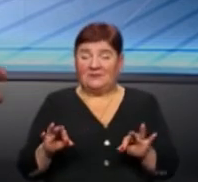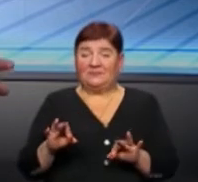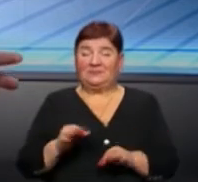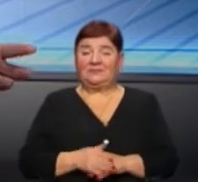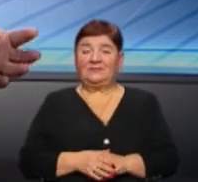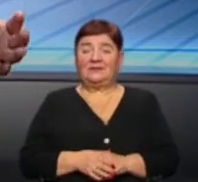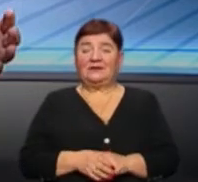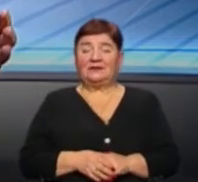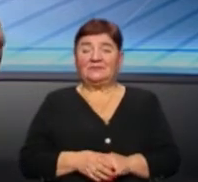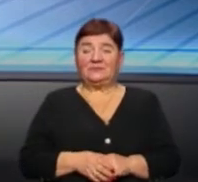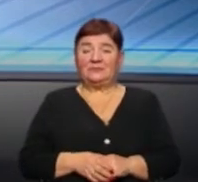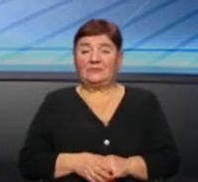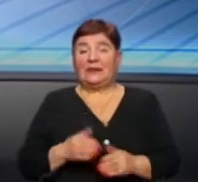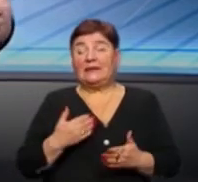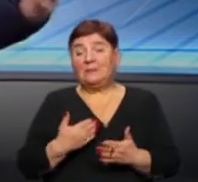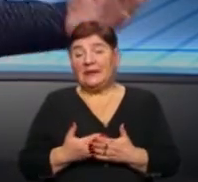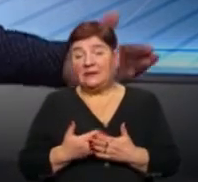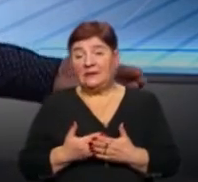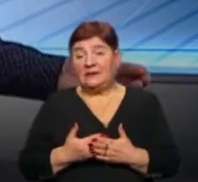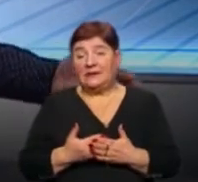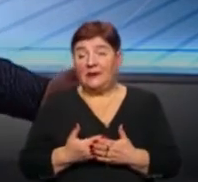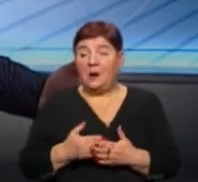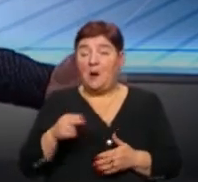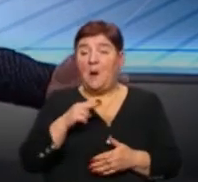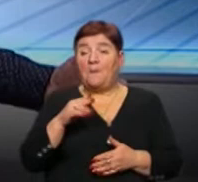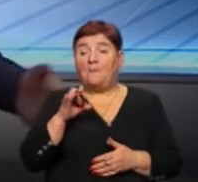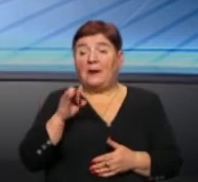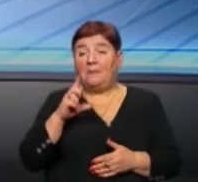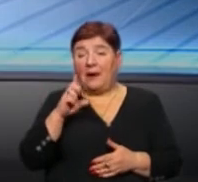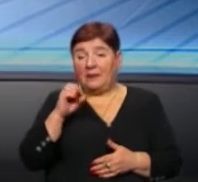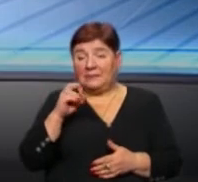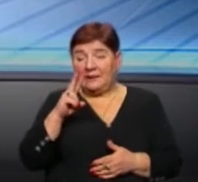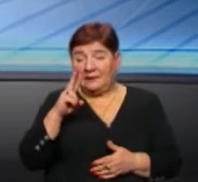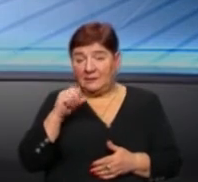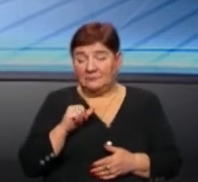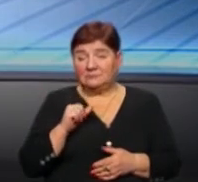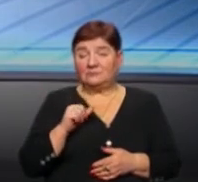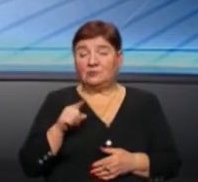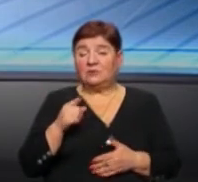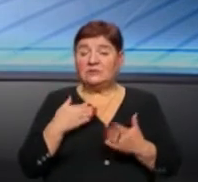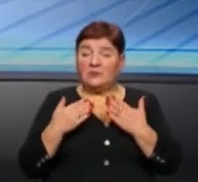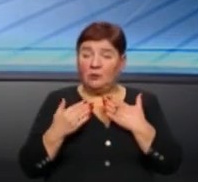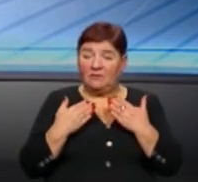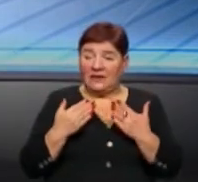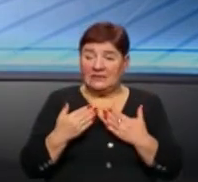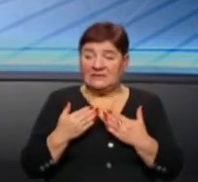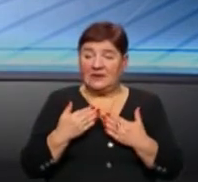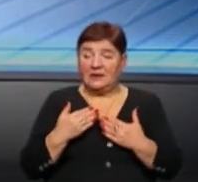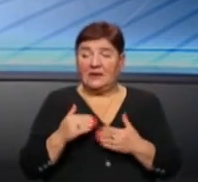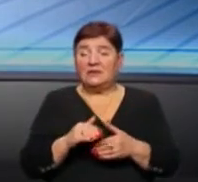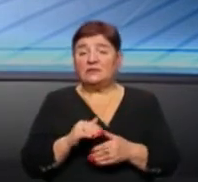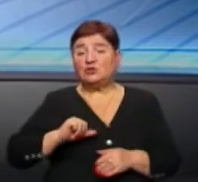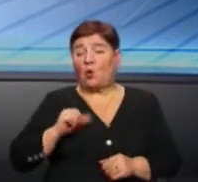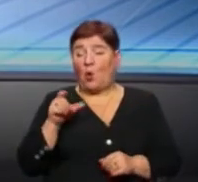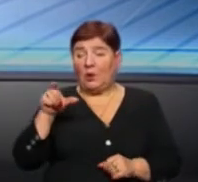наприклад, прибалтійських країн, це я знаю безпосередньо, тому що спілкувалися з